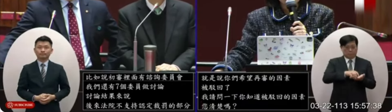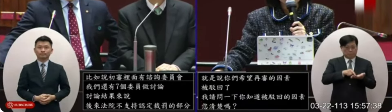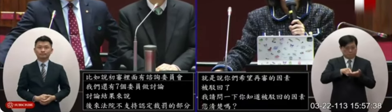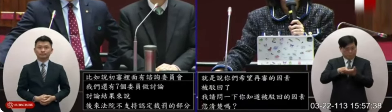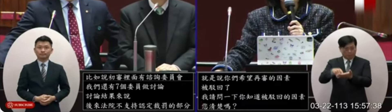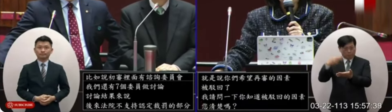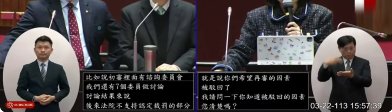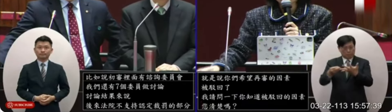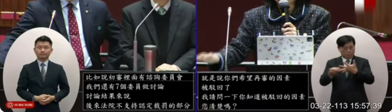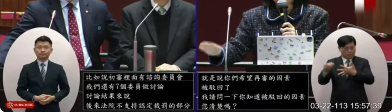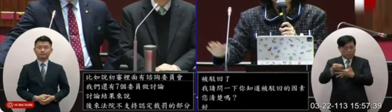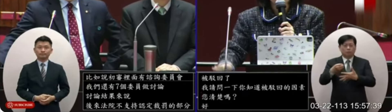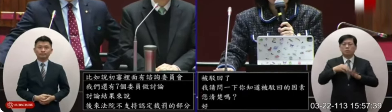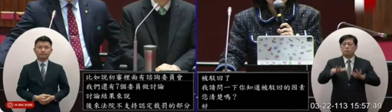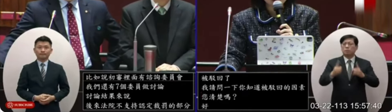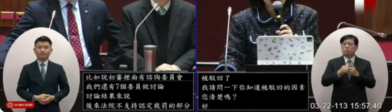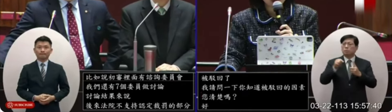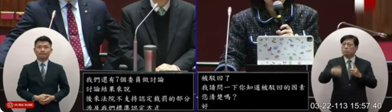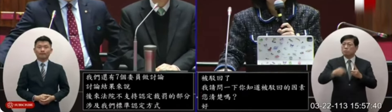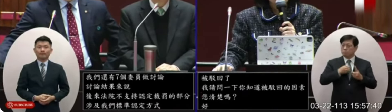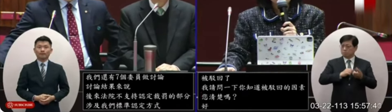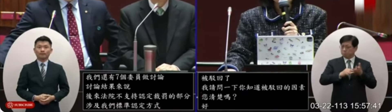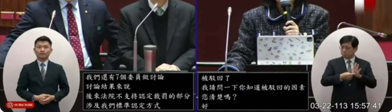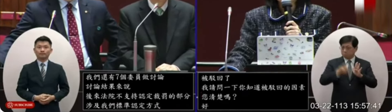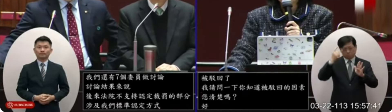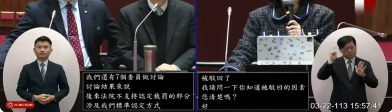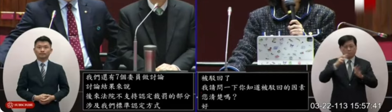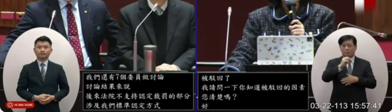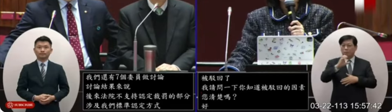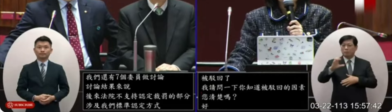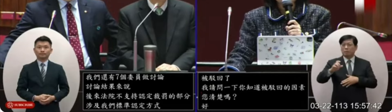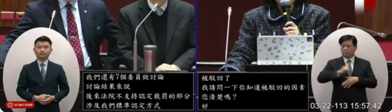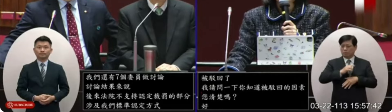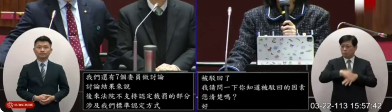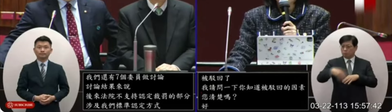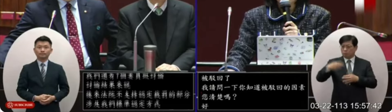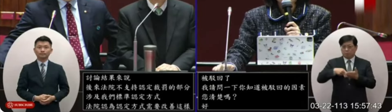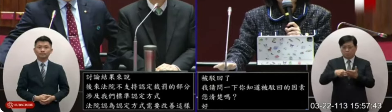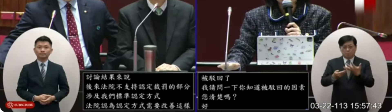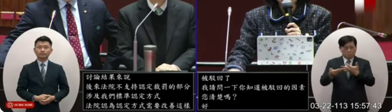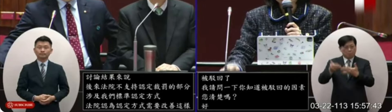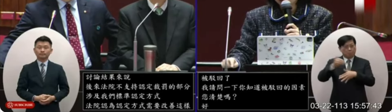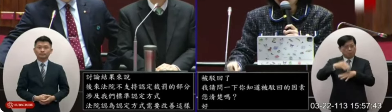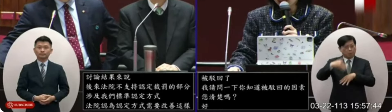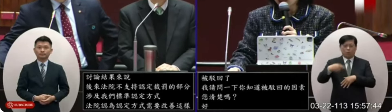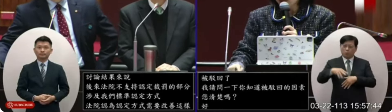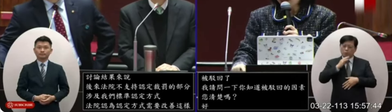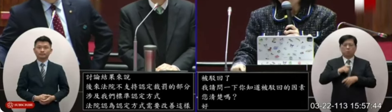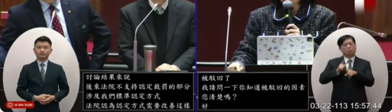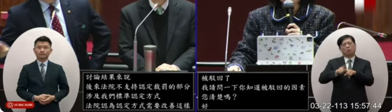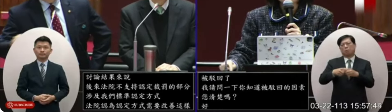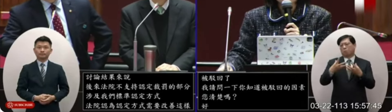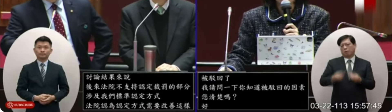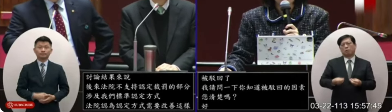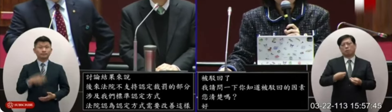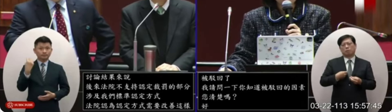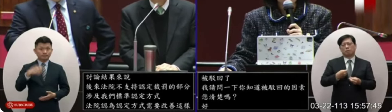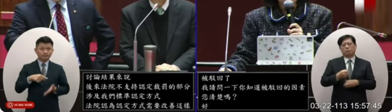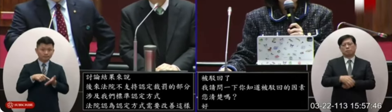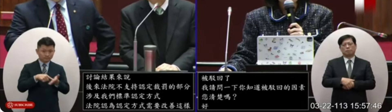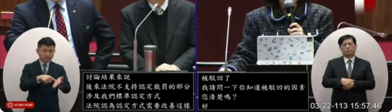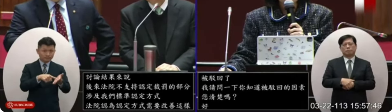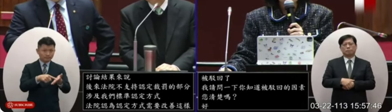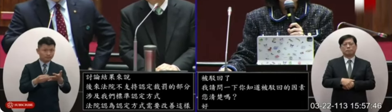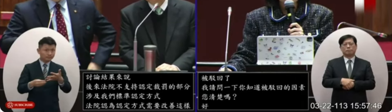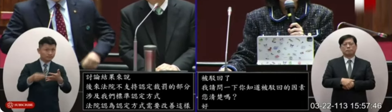可以申請在意請問目前對本案的態度NCC這裡會申請在意嗎還是接受這一次被駁回的